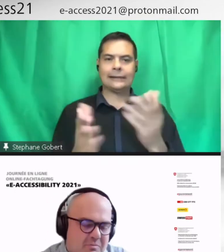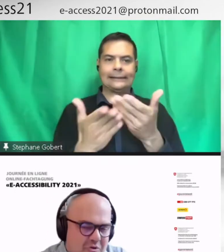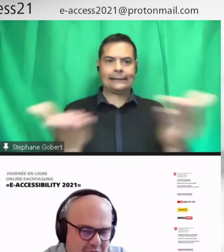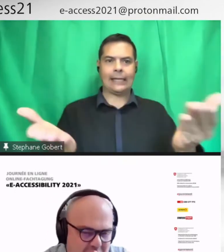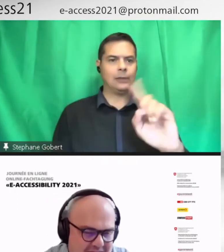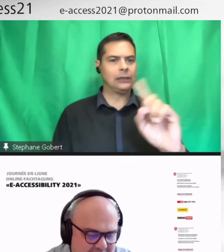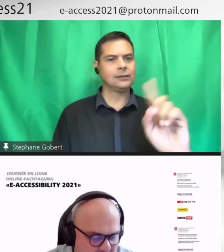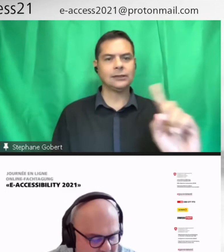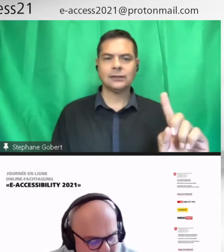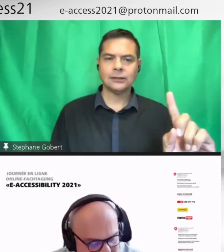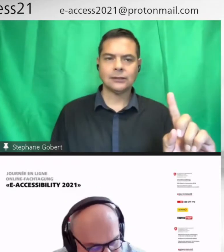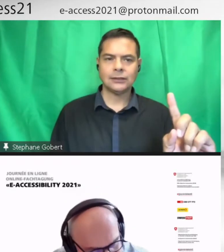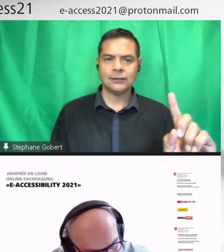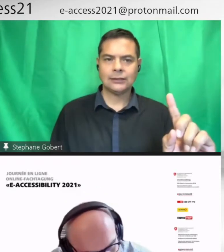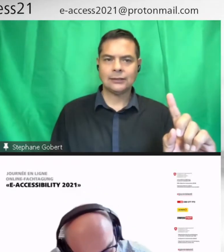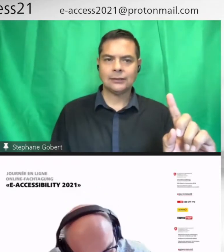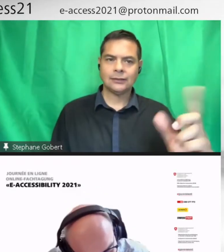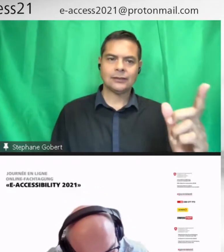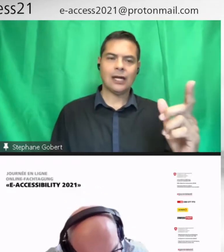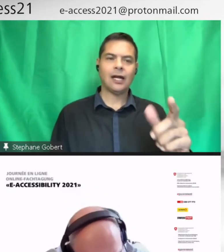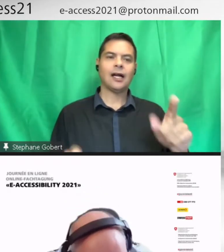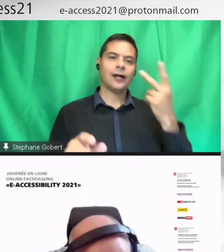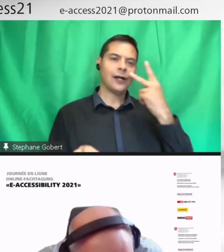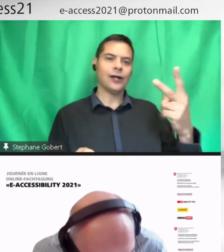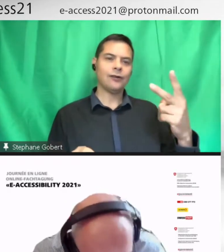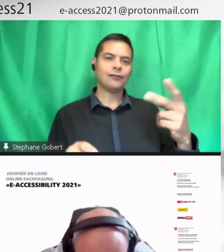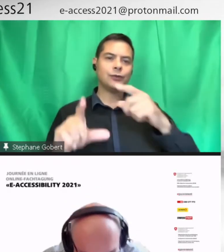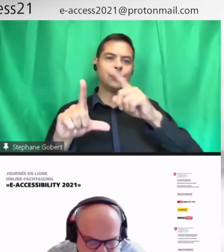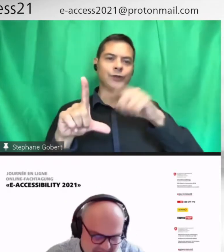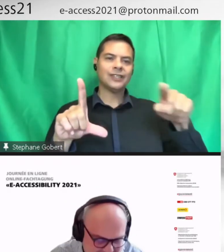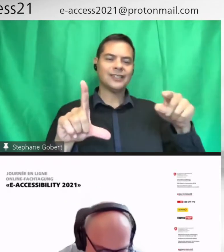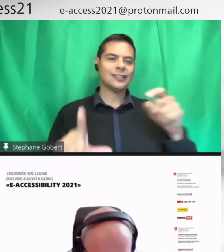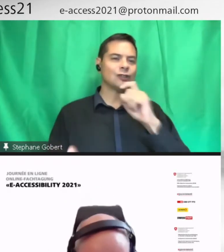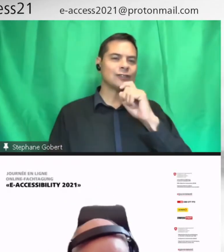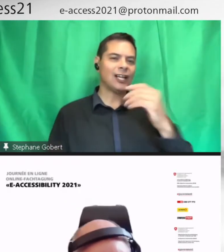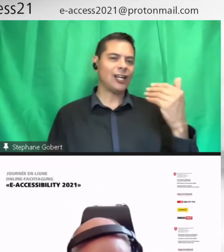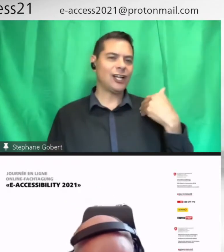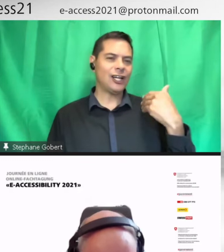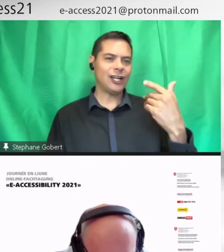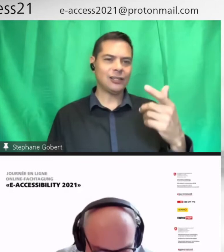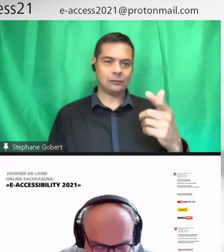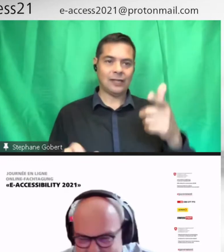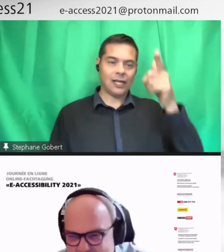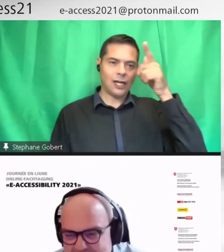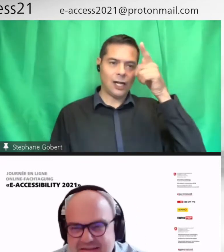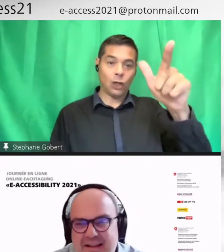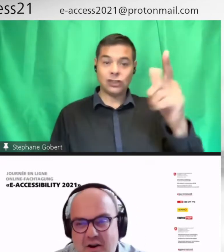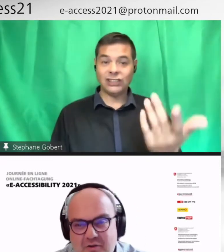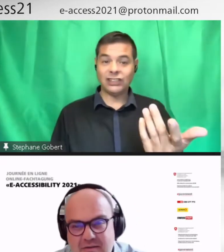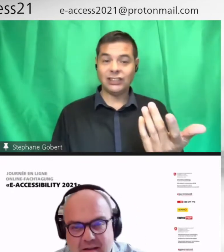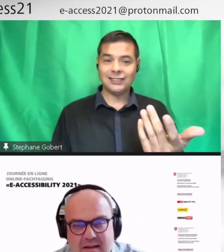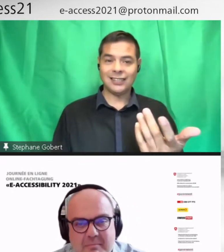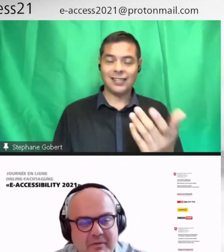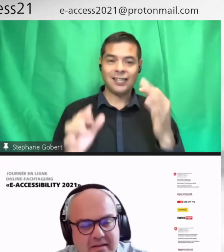et puis on a vu exactement le même graphique avant avec France Senti par rapport au... J'ai un peu rigolé, par rapport à la maîtrise de la langue.